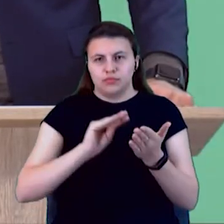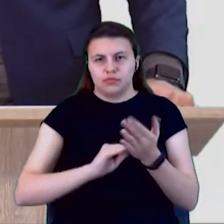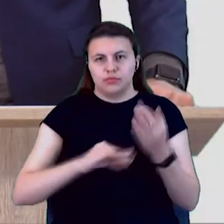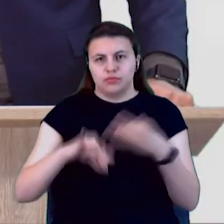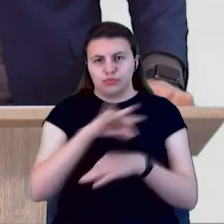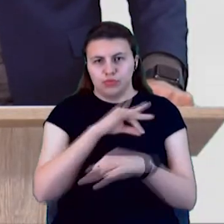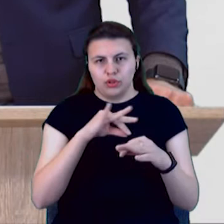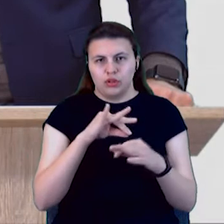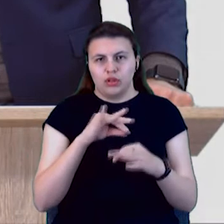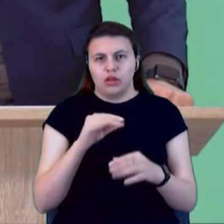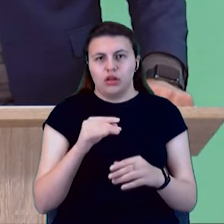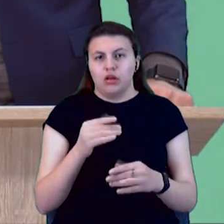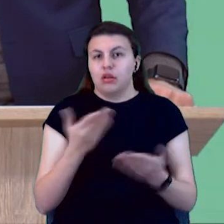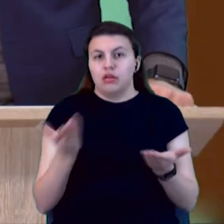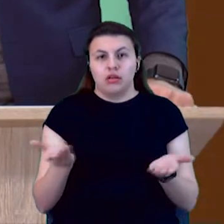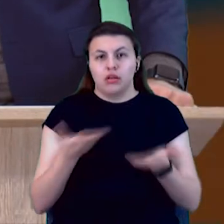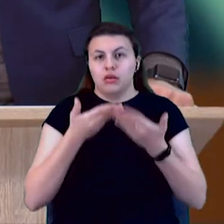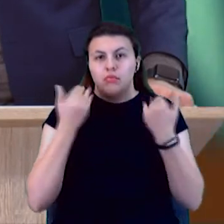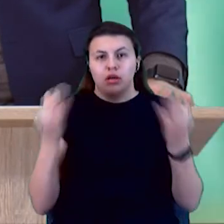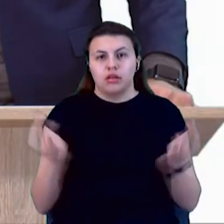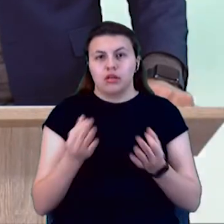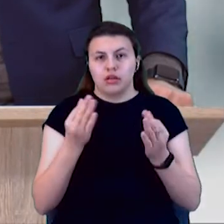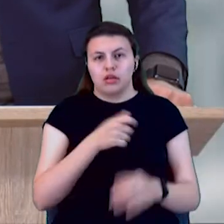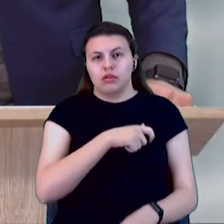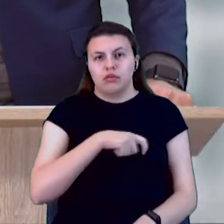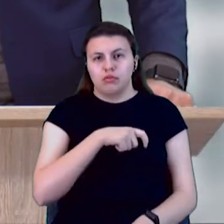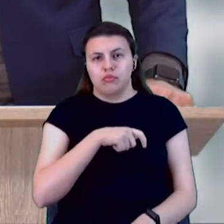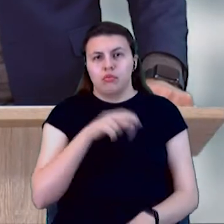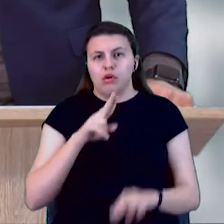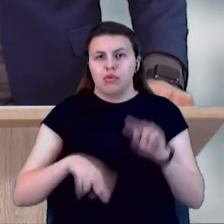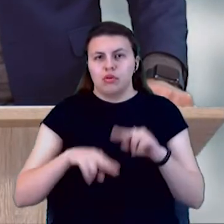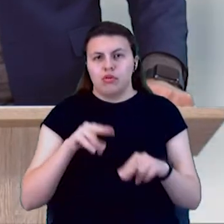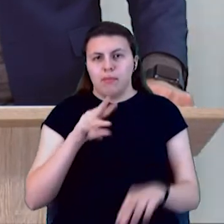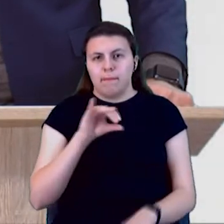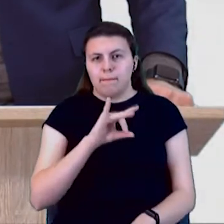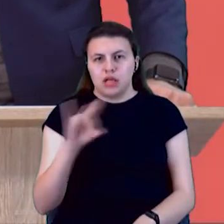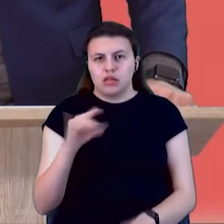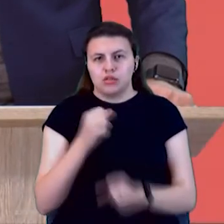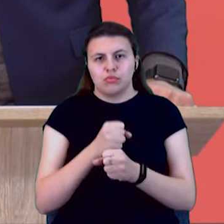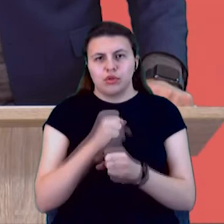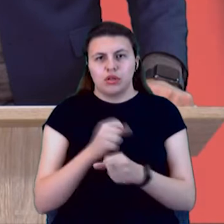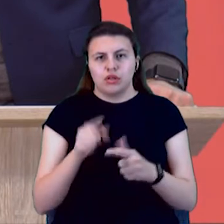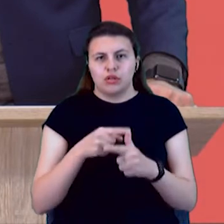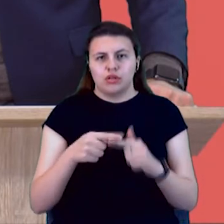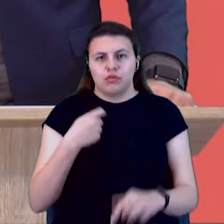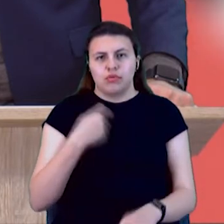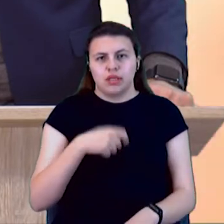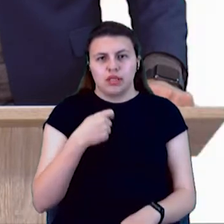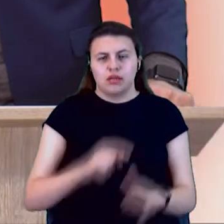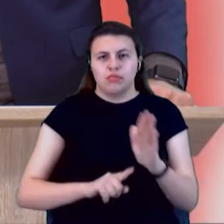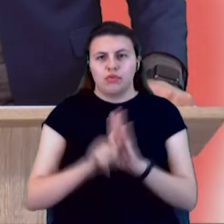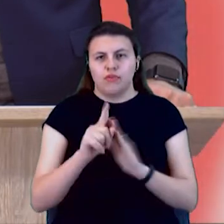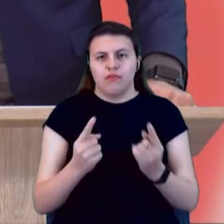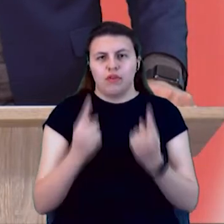А отже, немає ніяких депутат побудував, мер зробив, чи президент розпочав велике будівництво». Я чому це